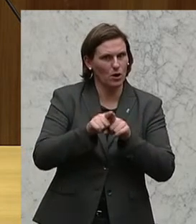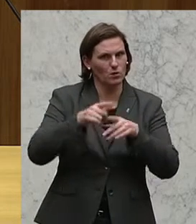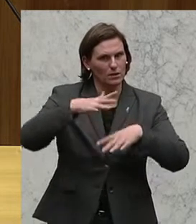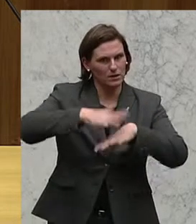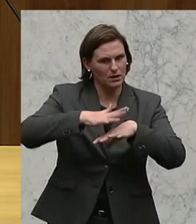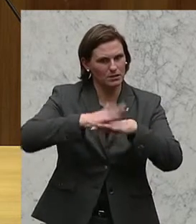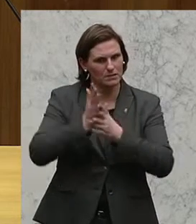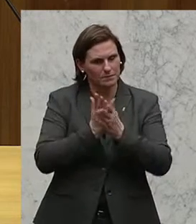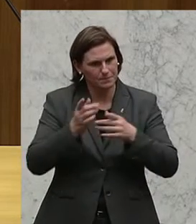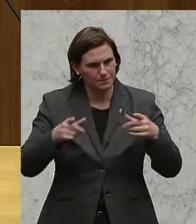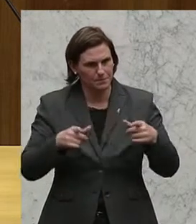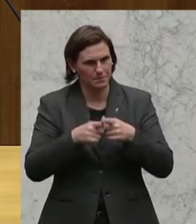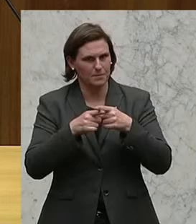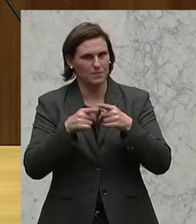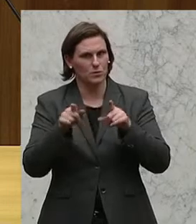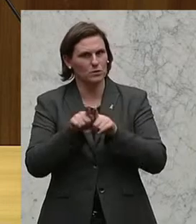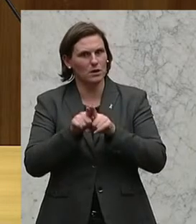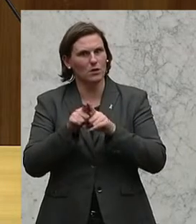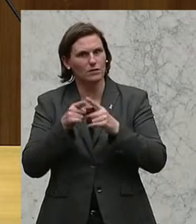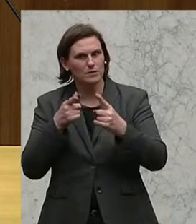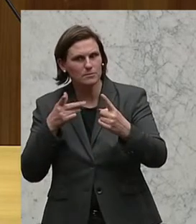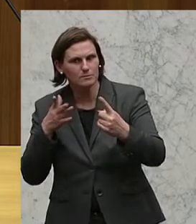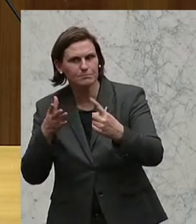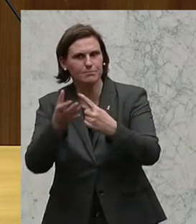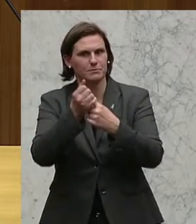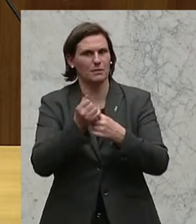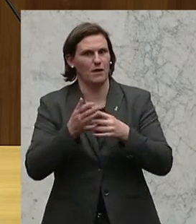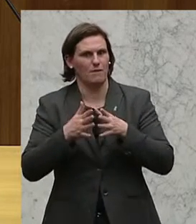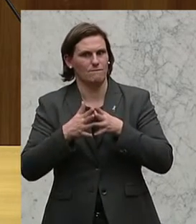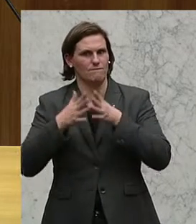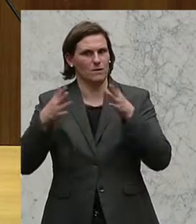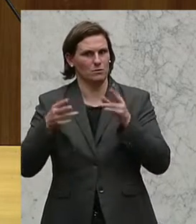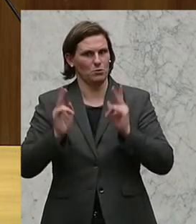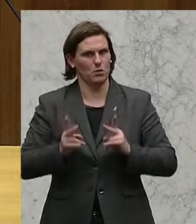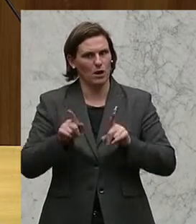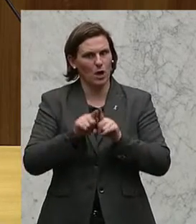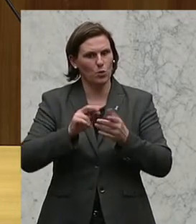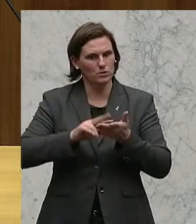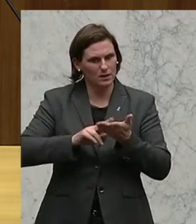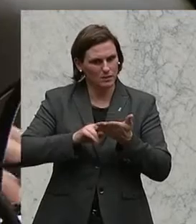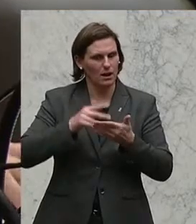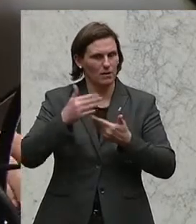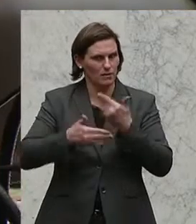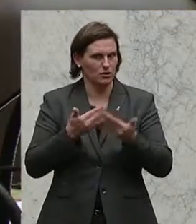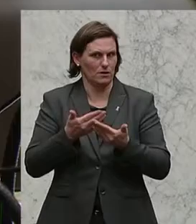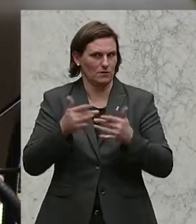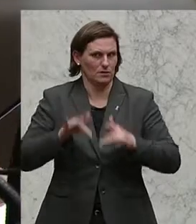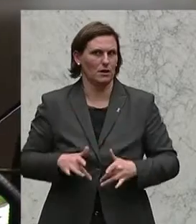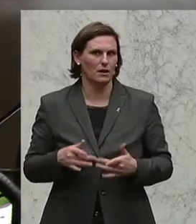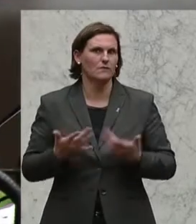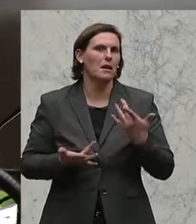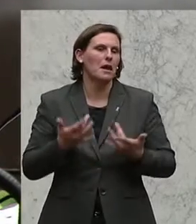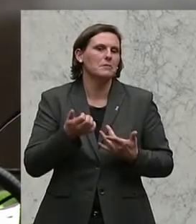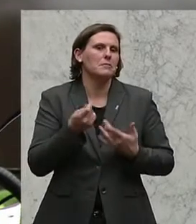Dienstleistungen und das Erreichen der Wachstumspotenziale, die auch in der digitalen Wirtschaft liegen. Vielleicht einige